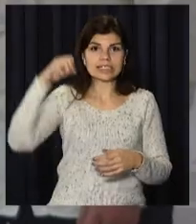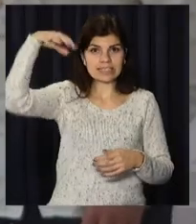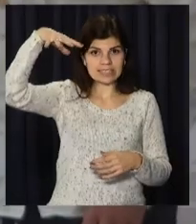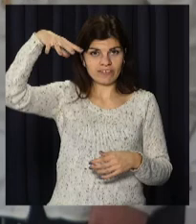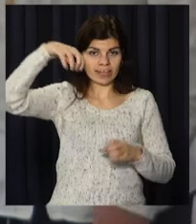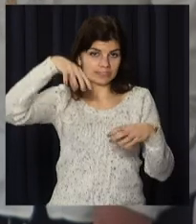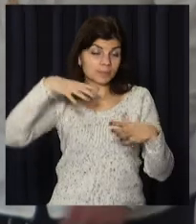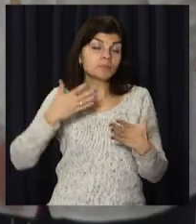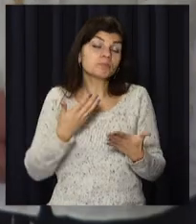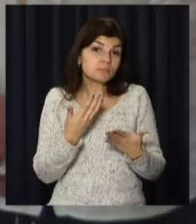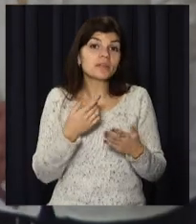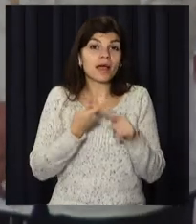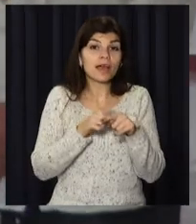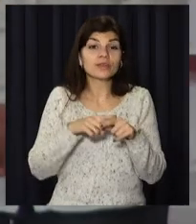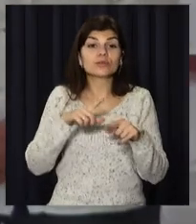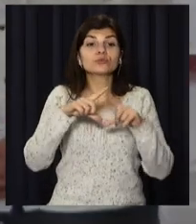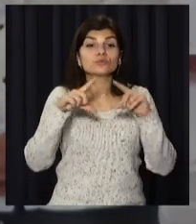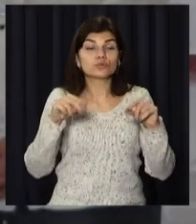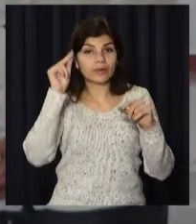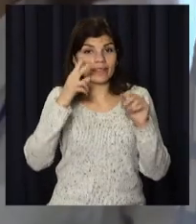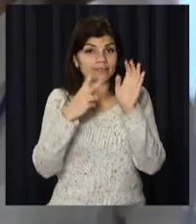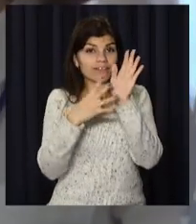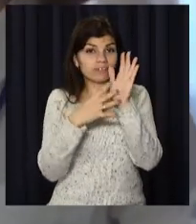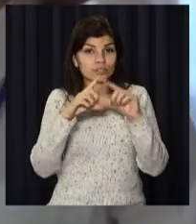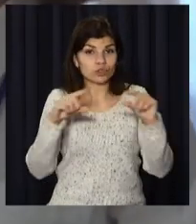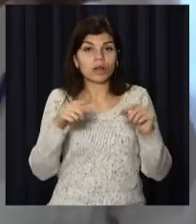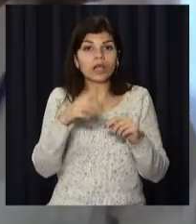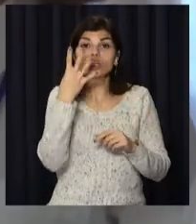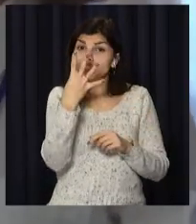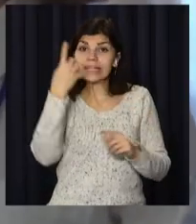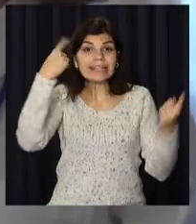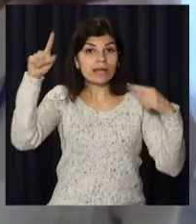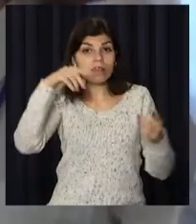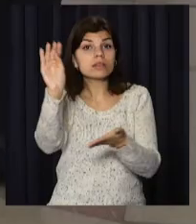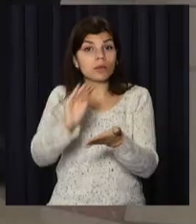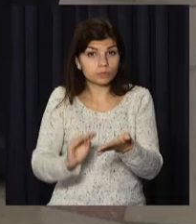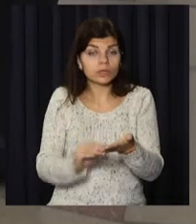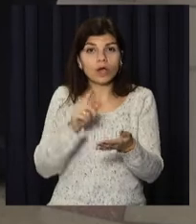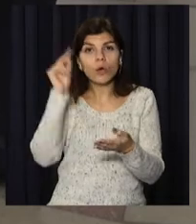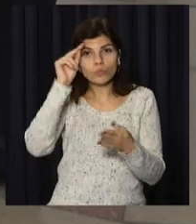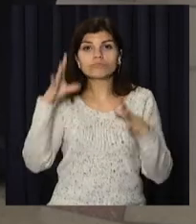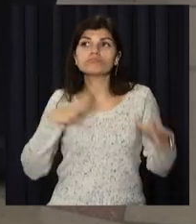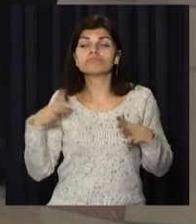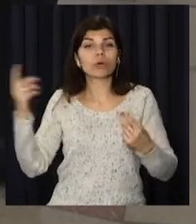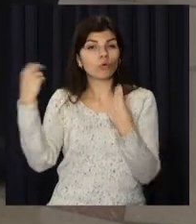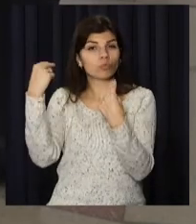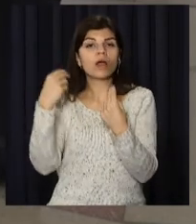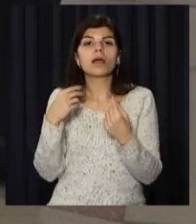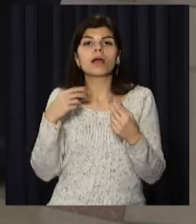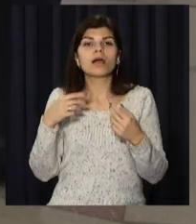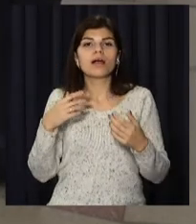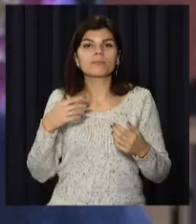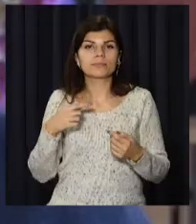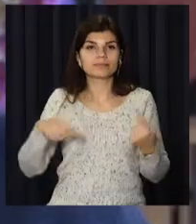Загалом учній 29-ї школи написали чотири проєкти. Для цього навчалися на тренінгах Ради Європи.